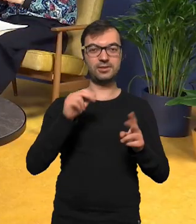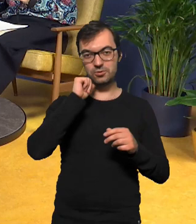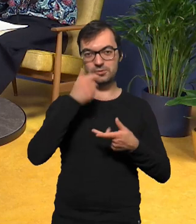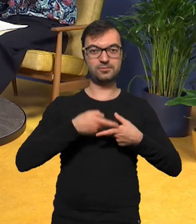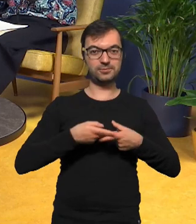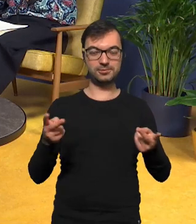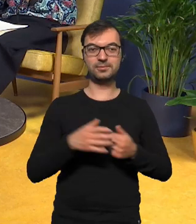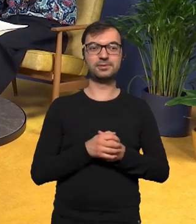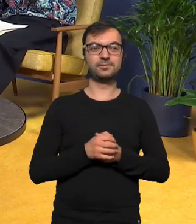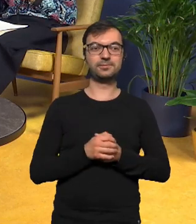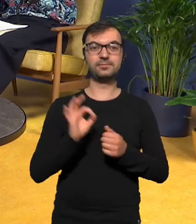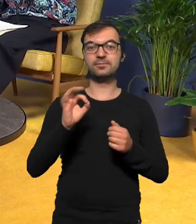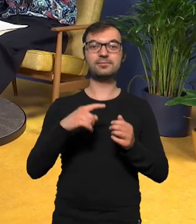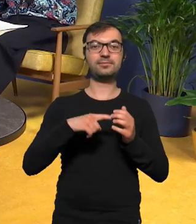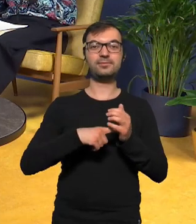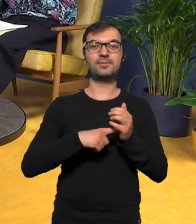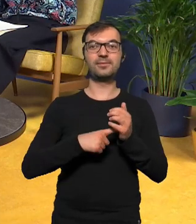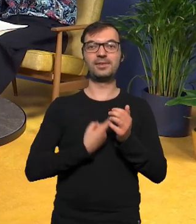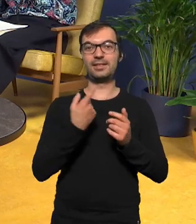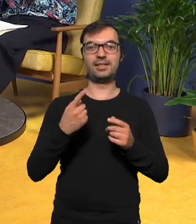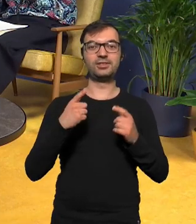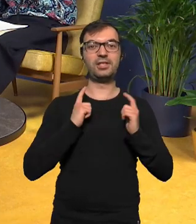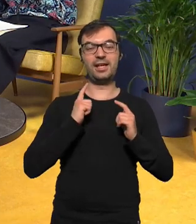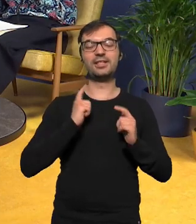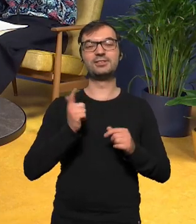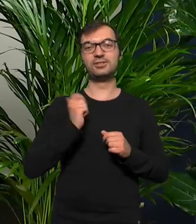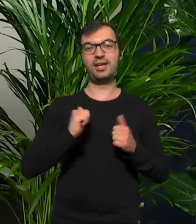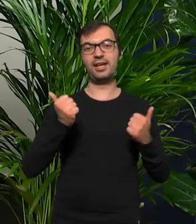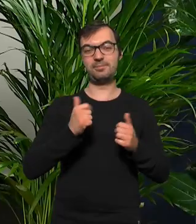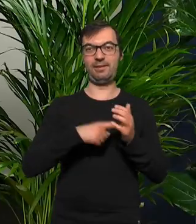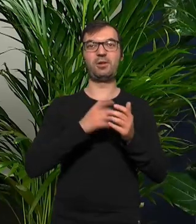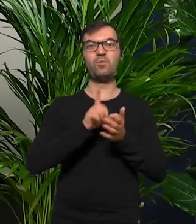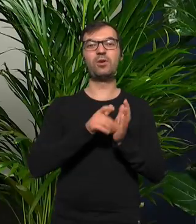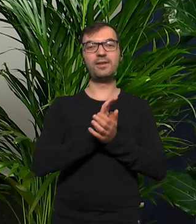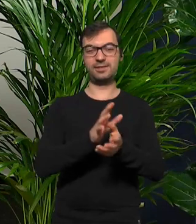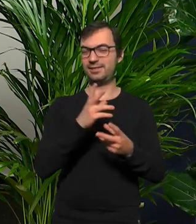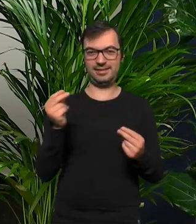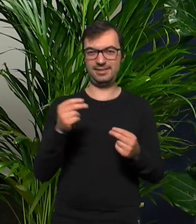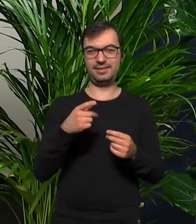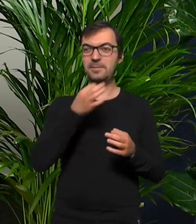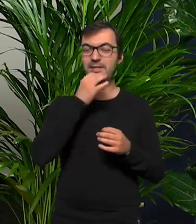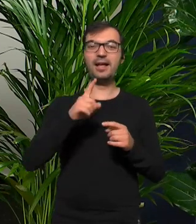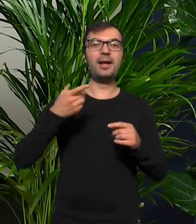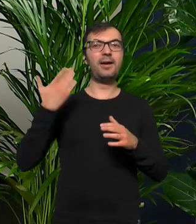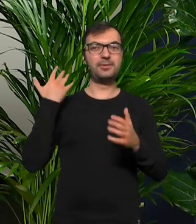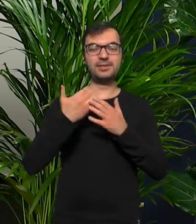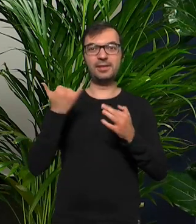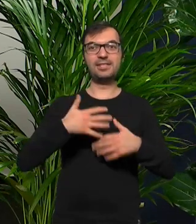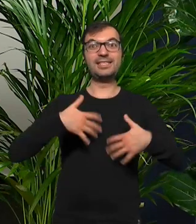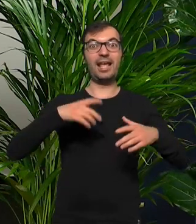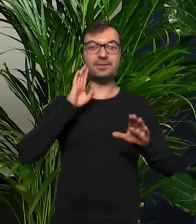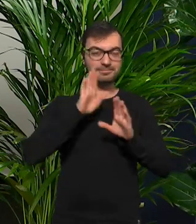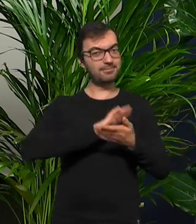to nie jest twój pierwszy raz kiedy czekasz na premierę płyty Czy to się jakoś zmienia z czasem? Czy przy kolejnych albumach ten